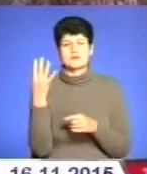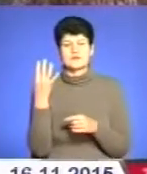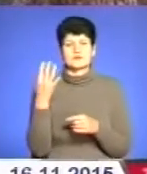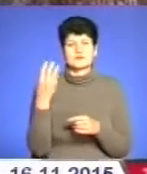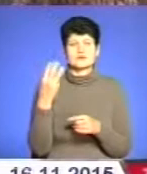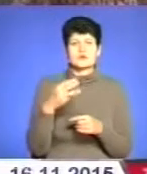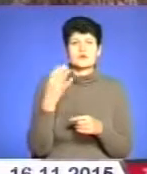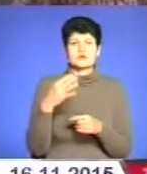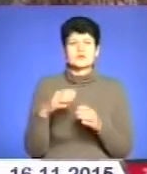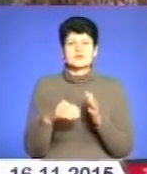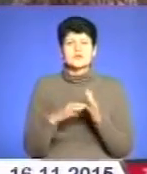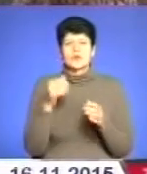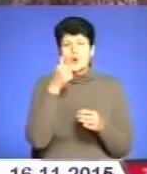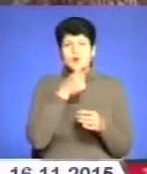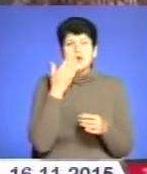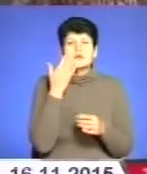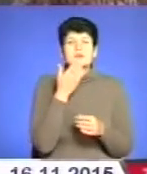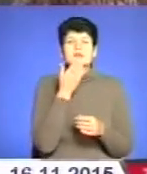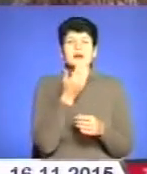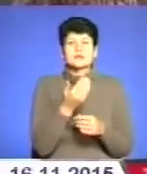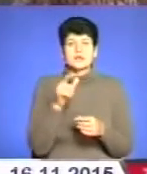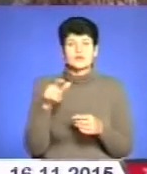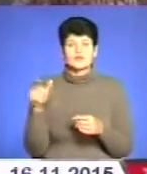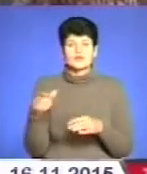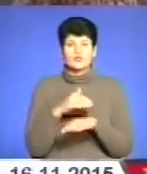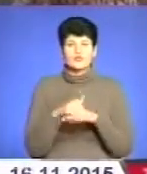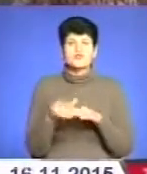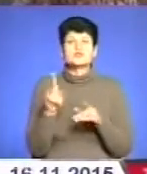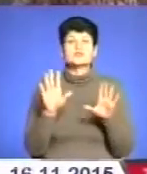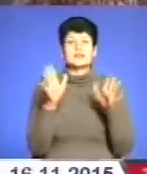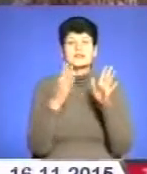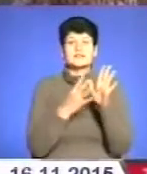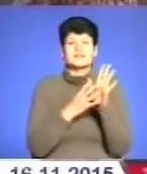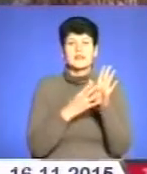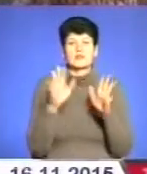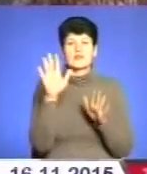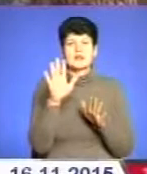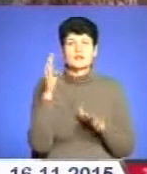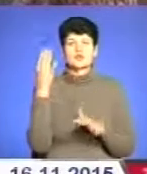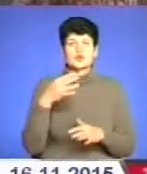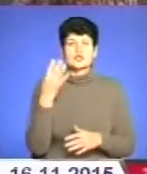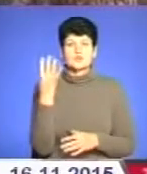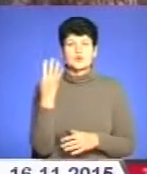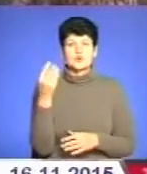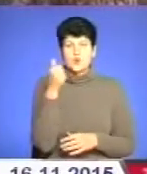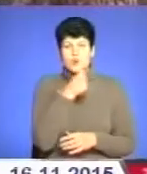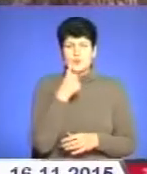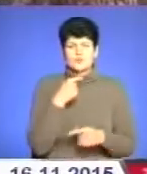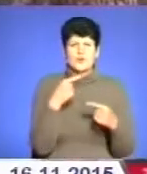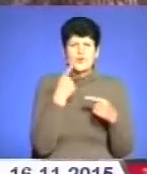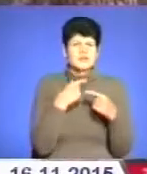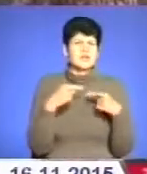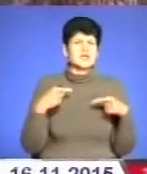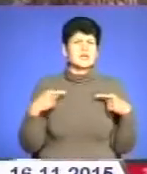коли ми людей питалися на вулицях, що трапилося 9 вересня 44-го року, то називали будь-який